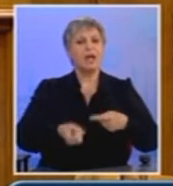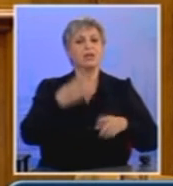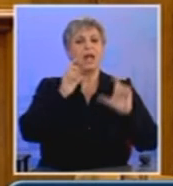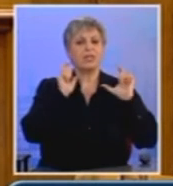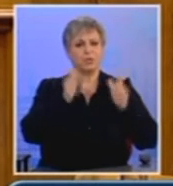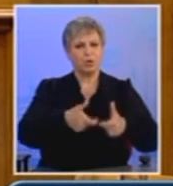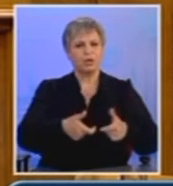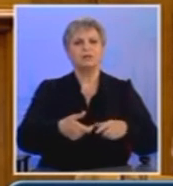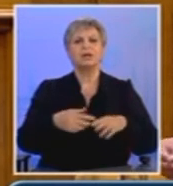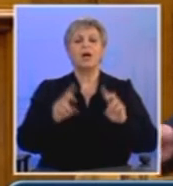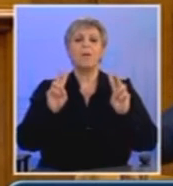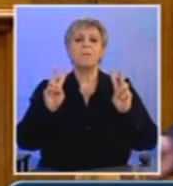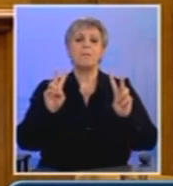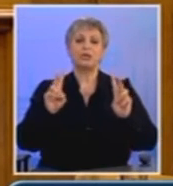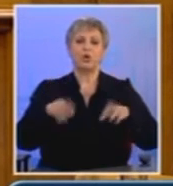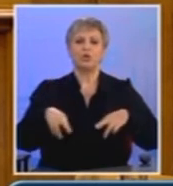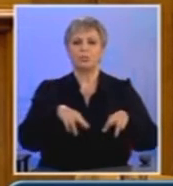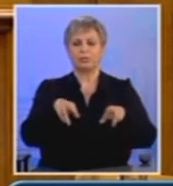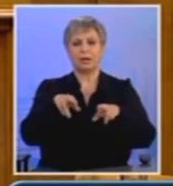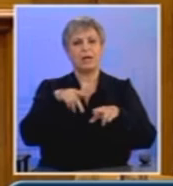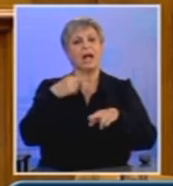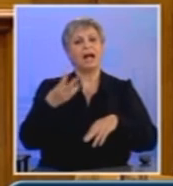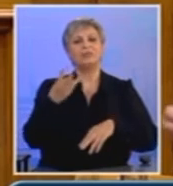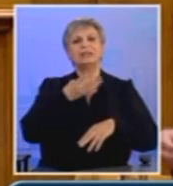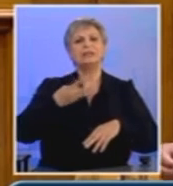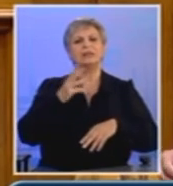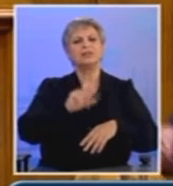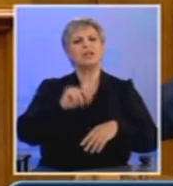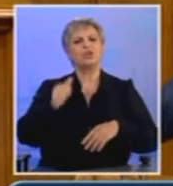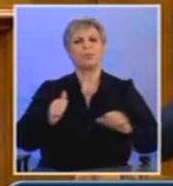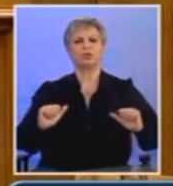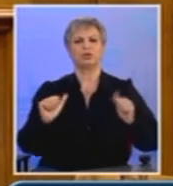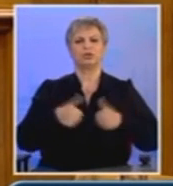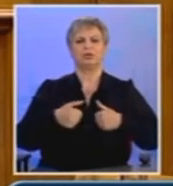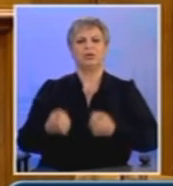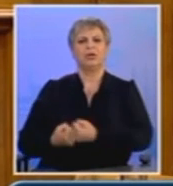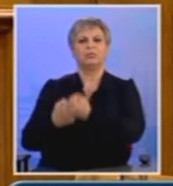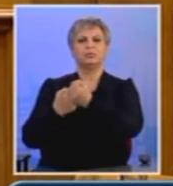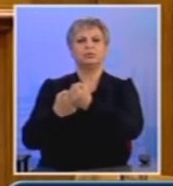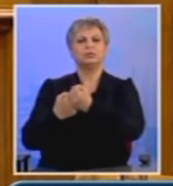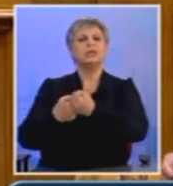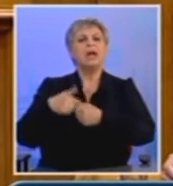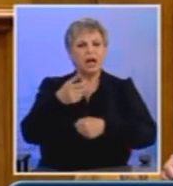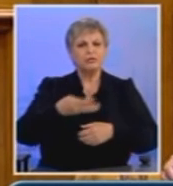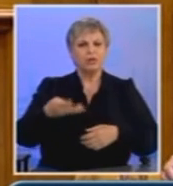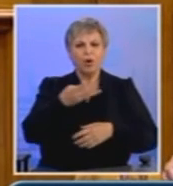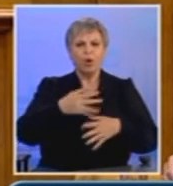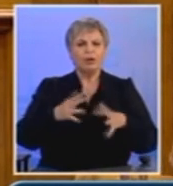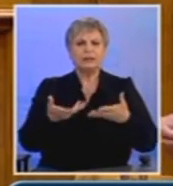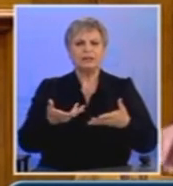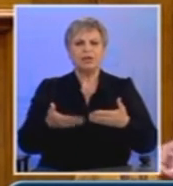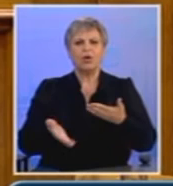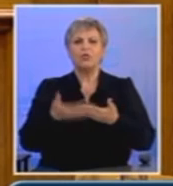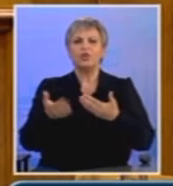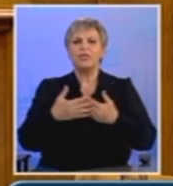το Πασόκ, το Ποτάμι στηρίζουν ενεργά την πολιτική σας που υπηρετεί την αστική τάξη. Οι βιομήχανοι, οι